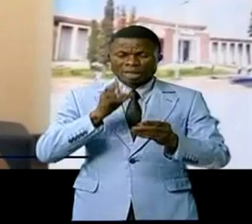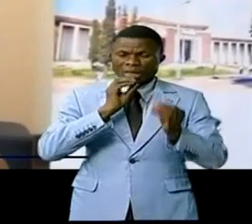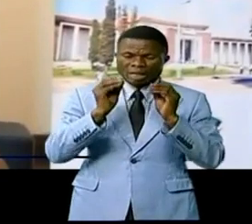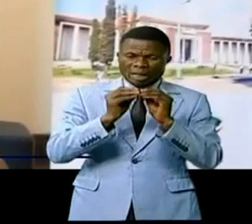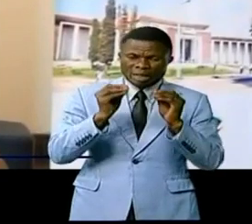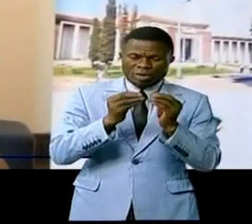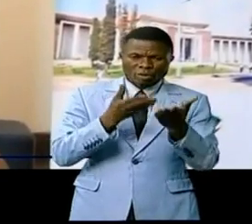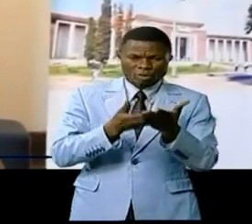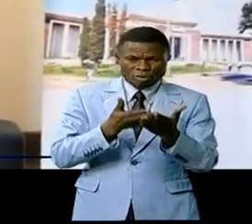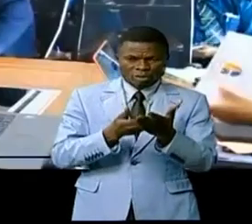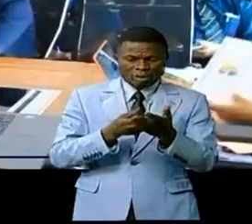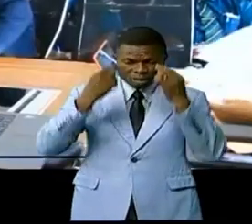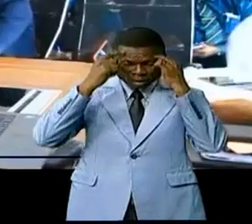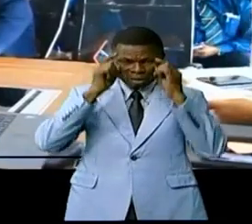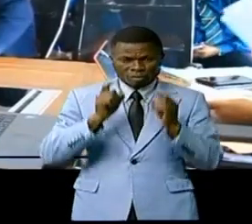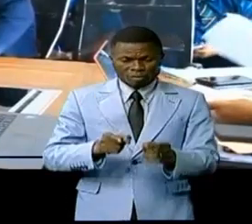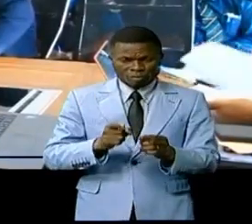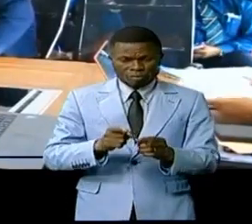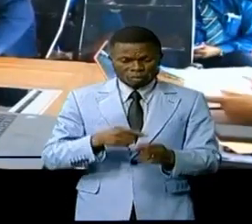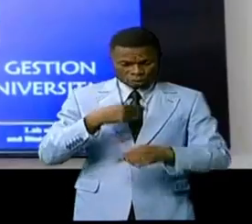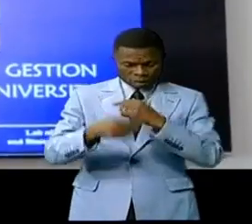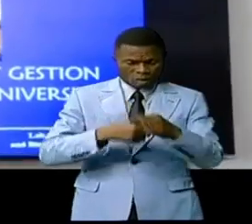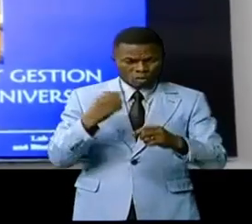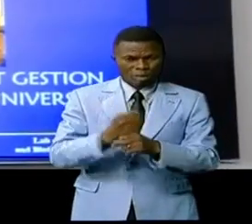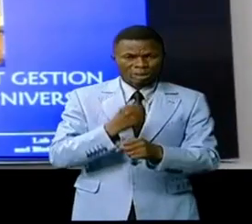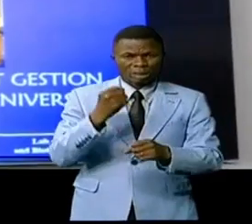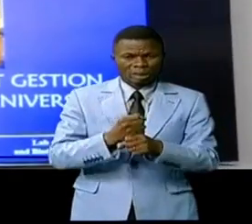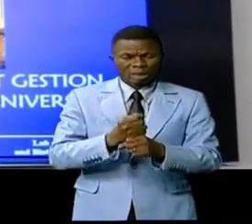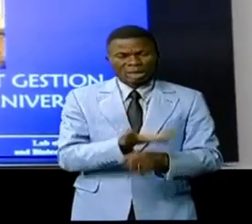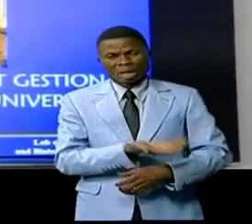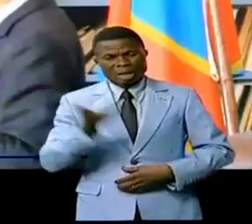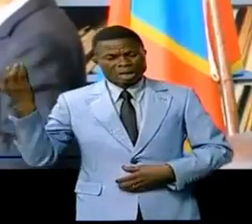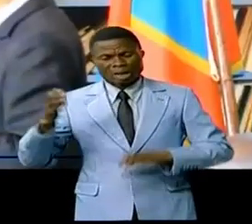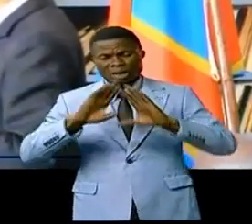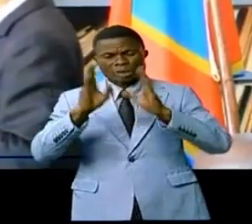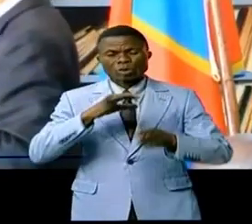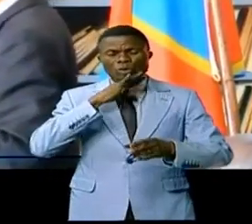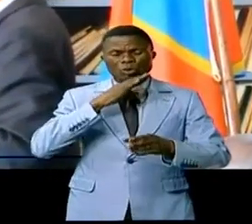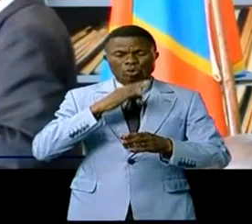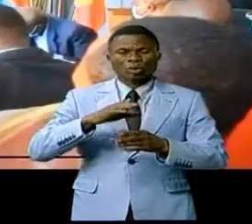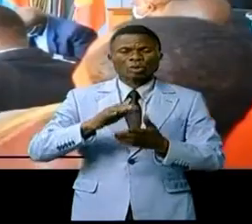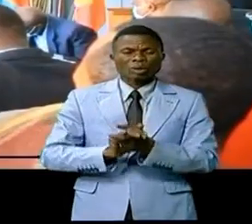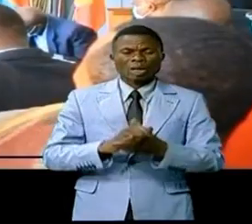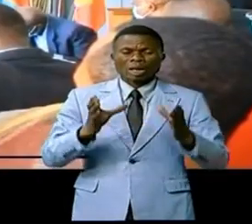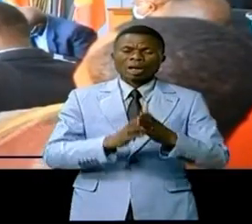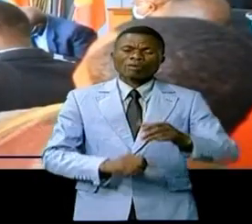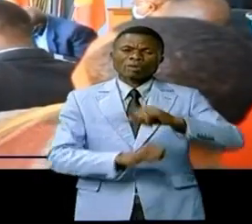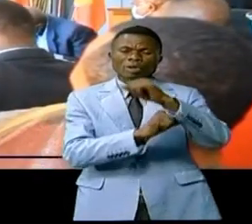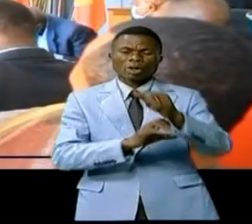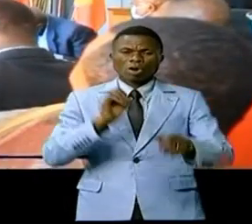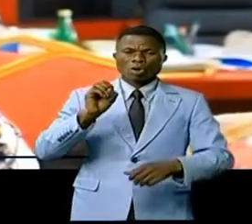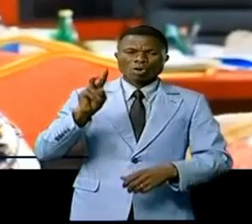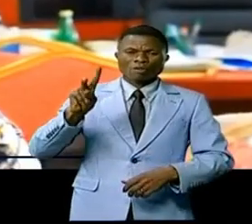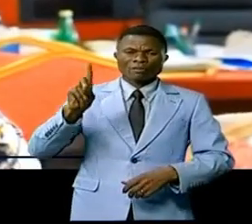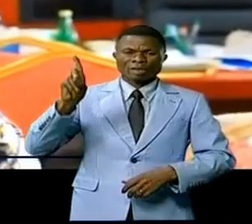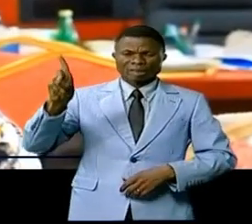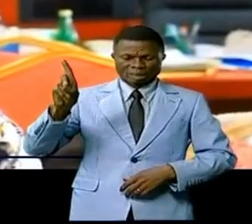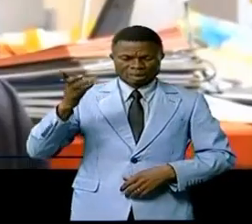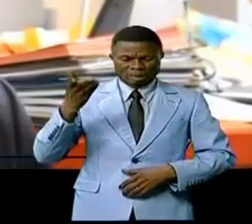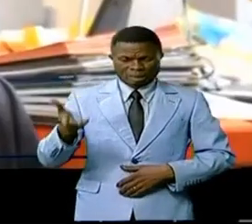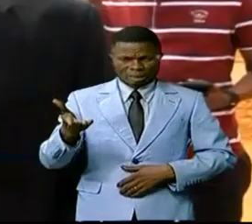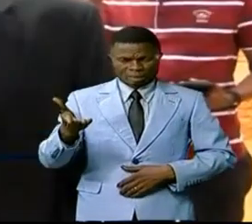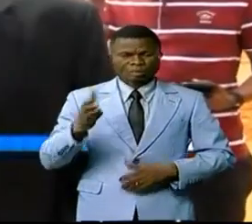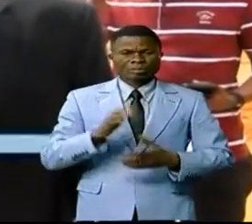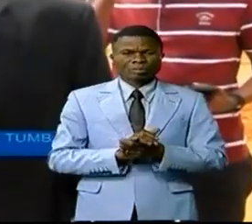techniques, il a été décidé le début de l'opération d'évacuation des immondices avec le concours de l'office de voirie et drainage